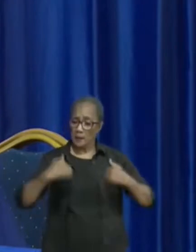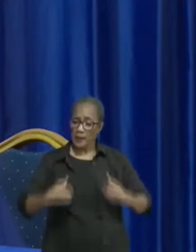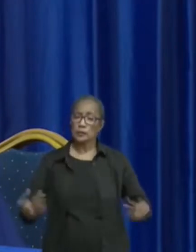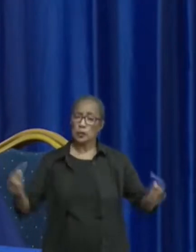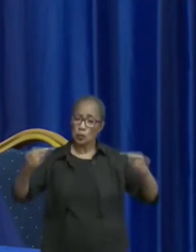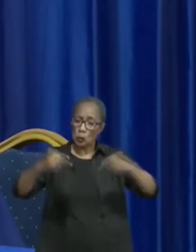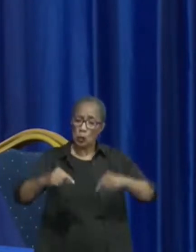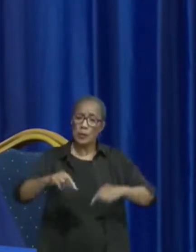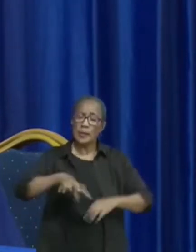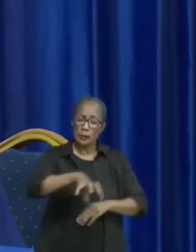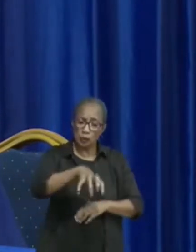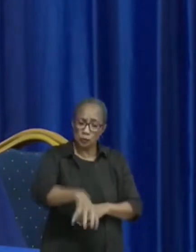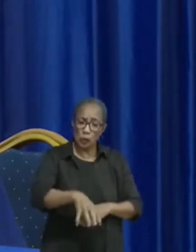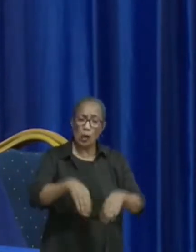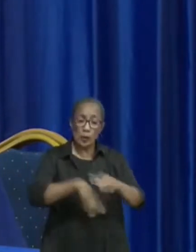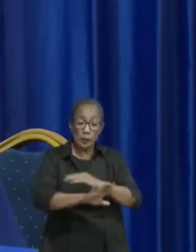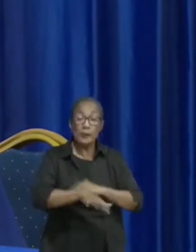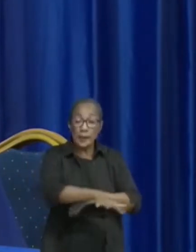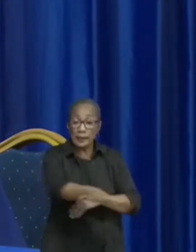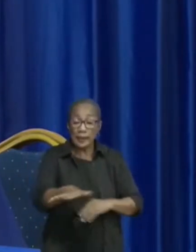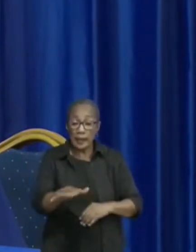weet, bepaalde dorpen zijn afgesloten.